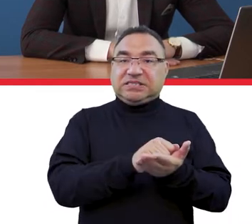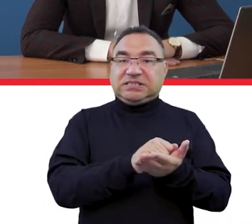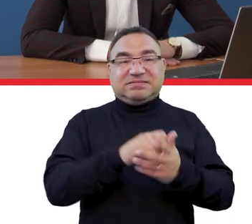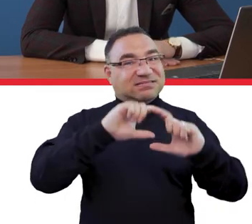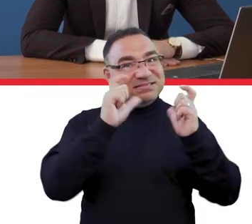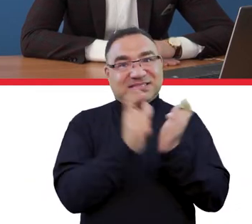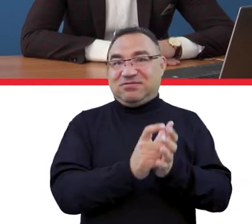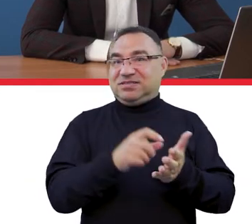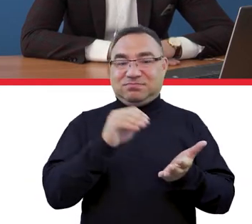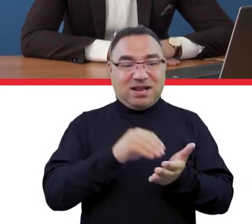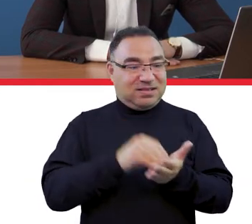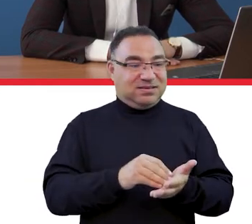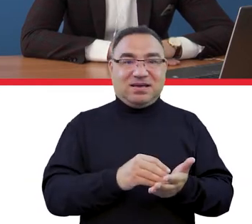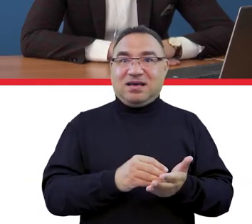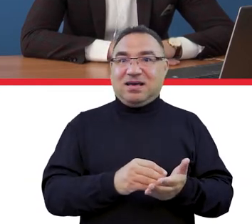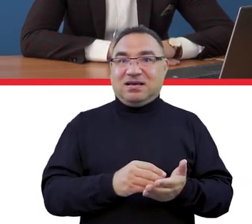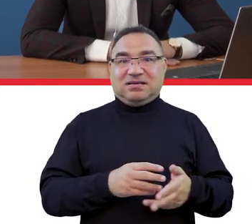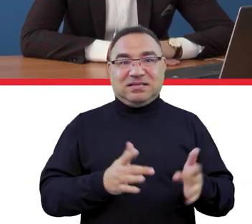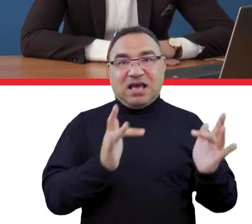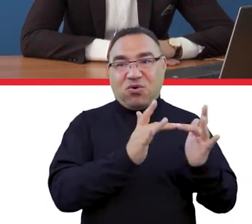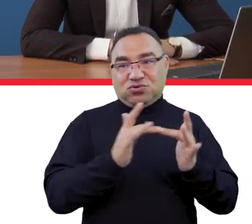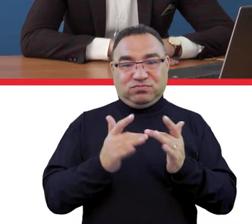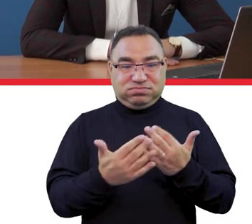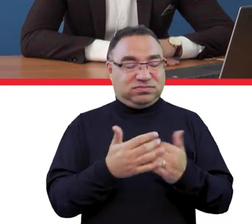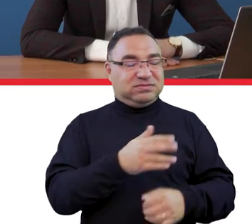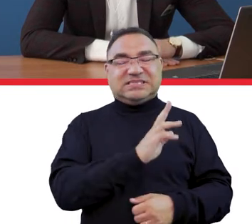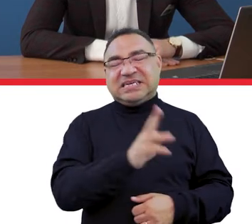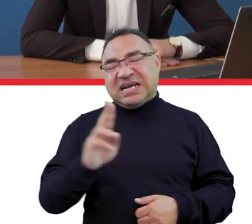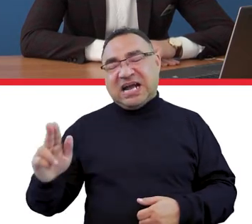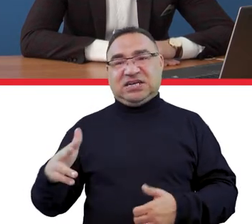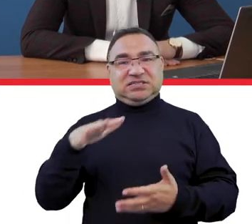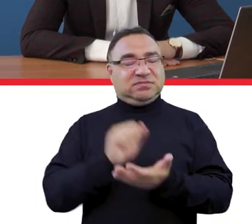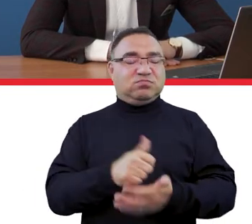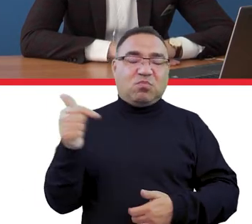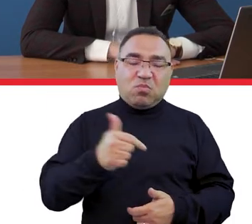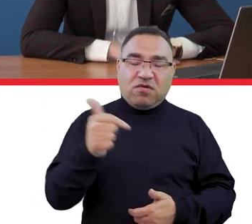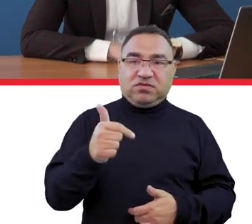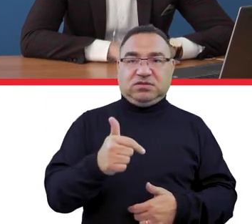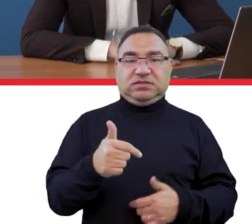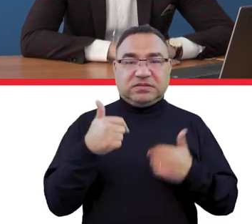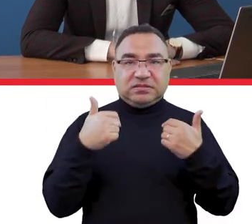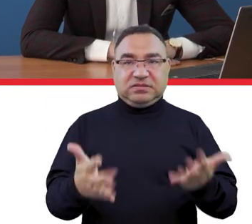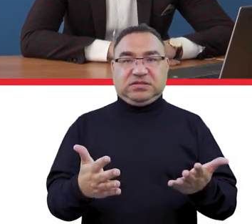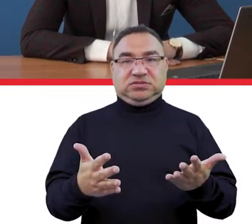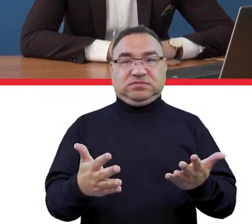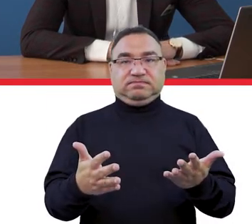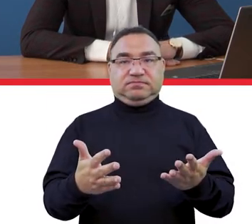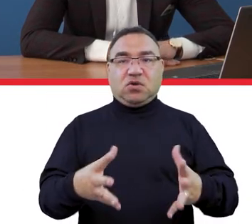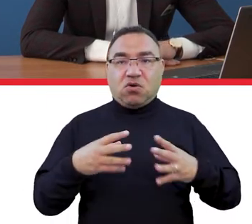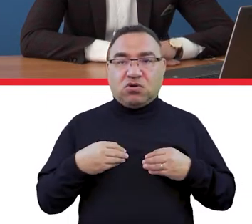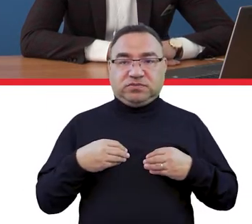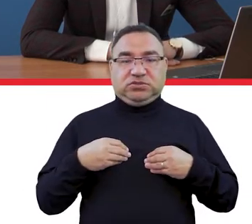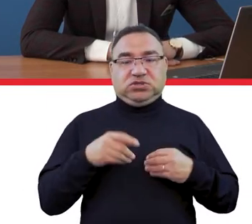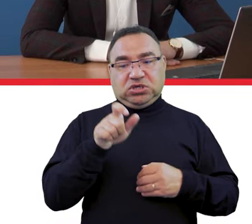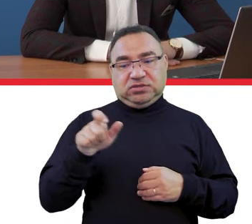zajęcia w sposób praktyczny przy łóżku chorego, na każdych zajęciach w jednostkach ochrony zdrowia powinni mieć zabezpieczony